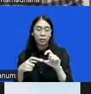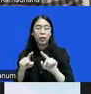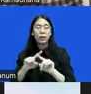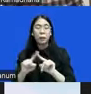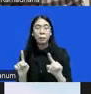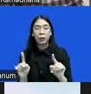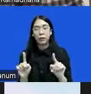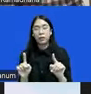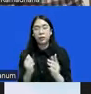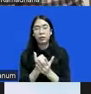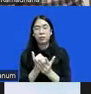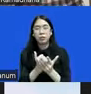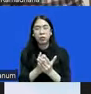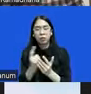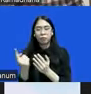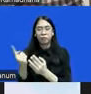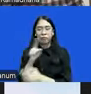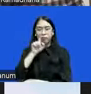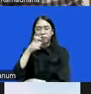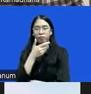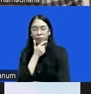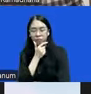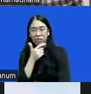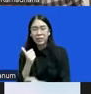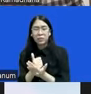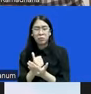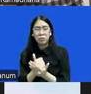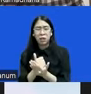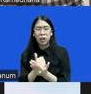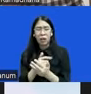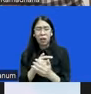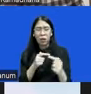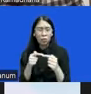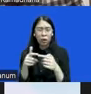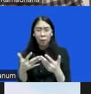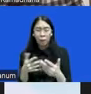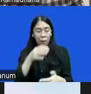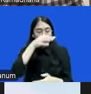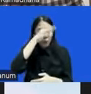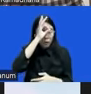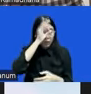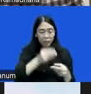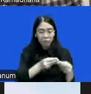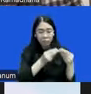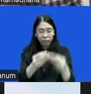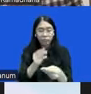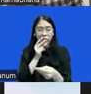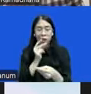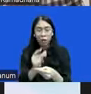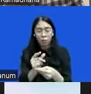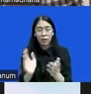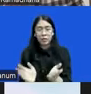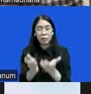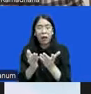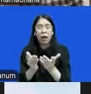justru menjadi pertanyaan, apa urusannya kepolisian memberikan rekomendasi pengangkatan?